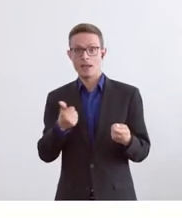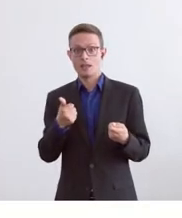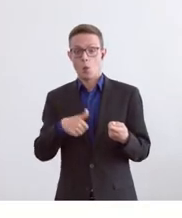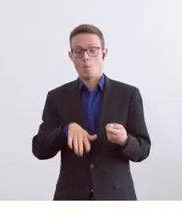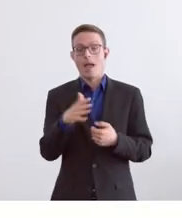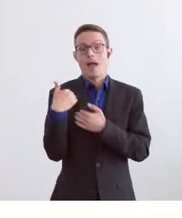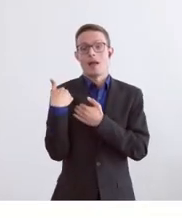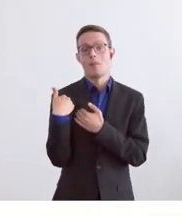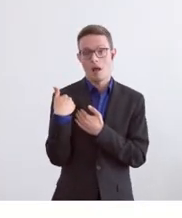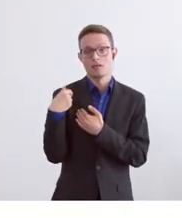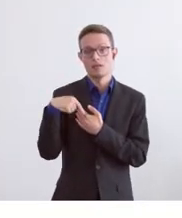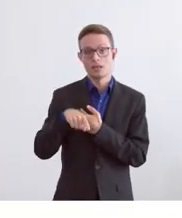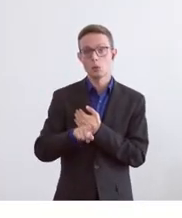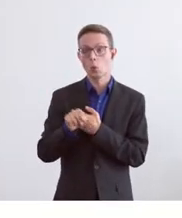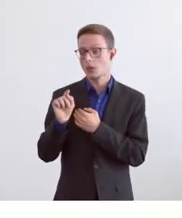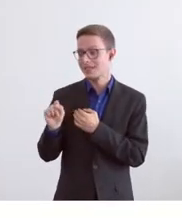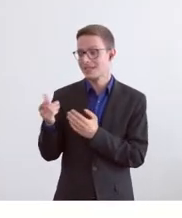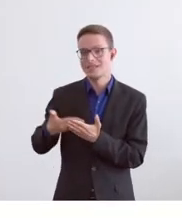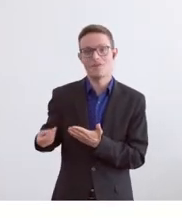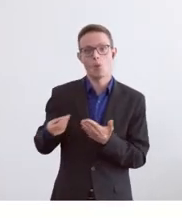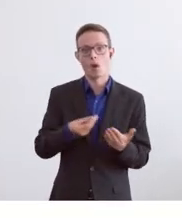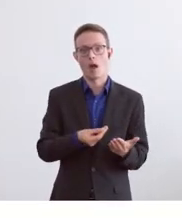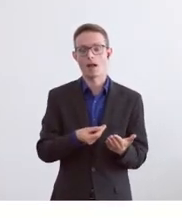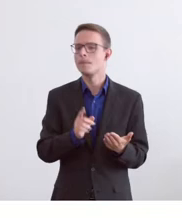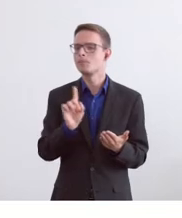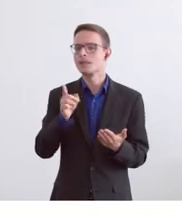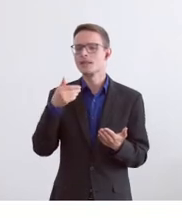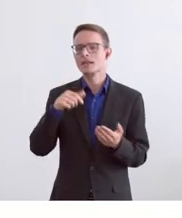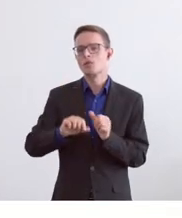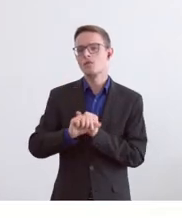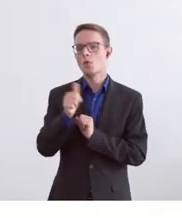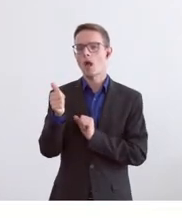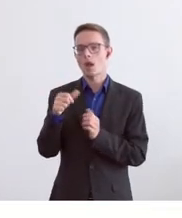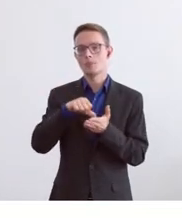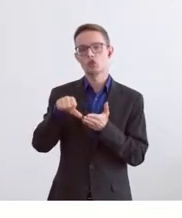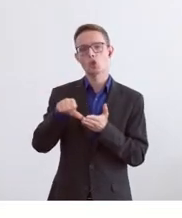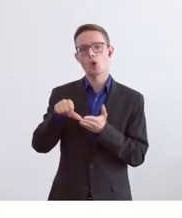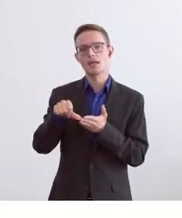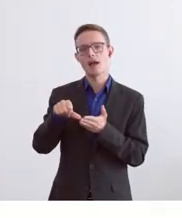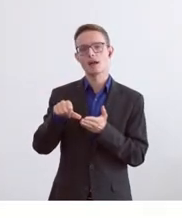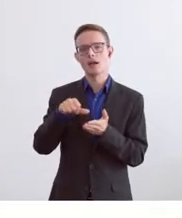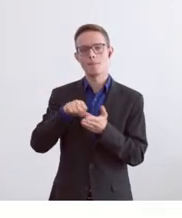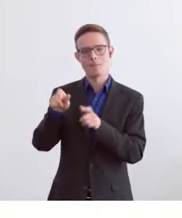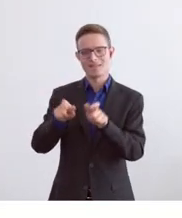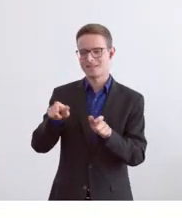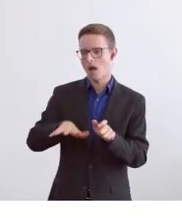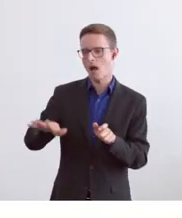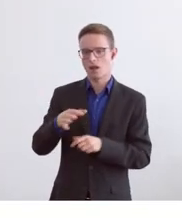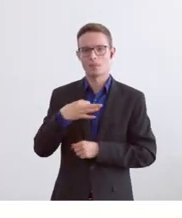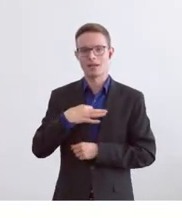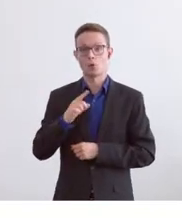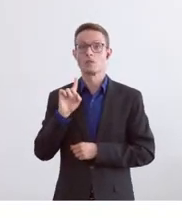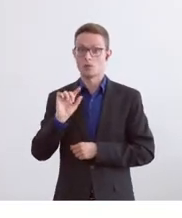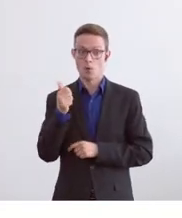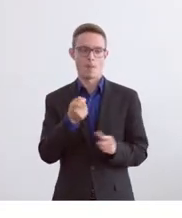belasten kann. Das wäre ja nicht primär der Steuerzahler, die Kosten gedreht hätte, sondern das Zürcher Gewerbe. wären